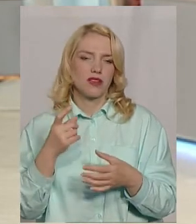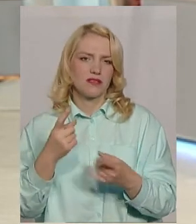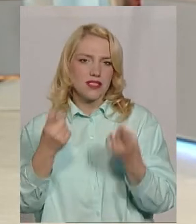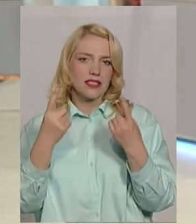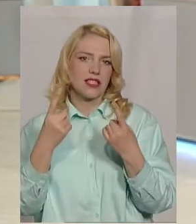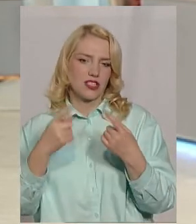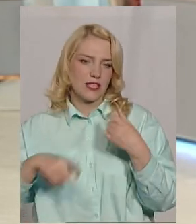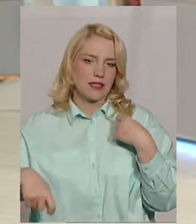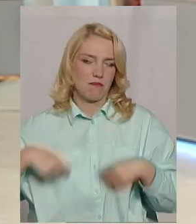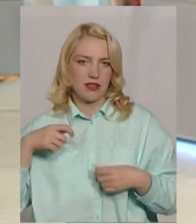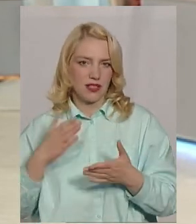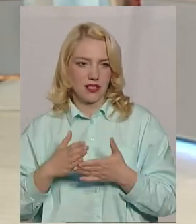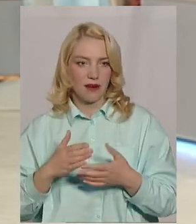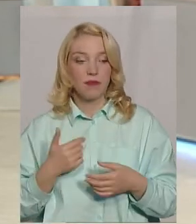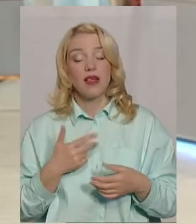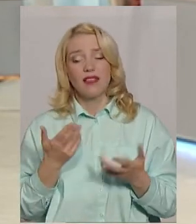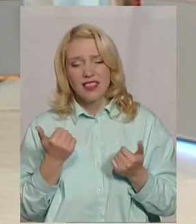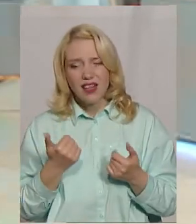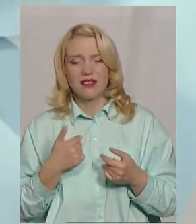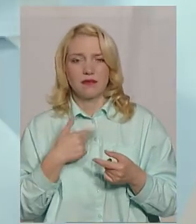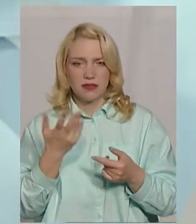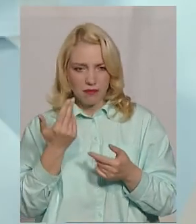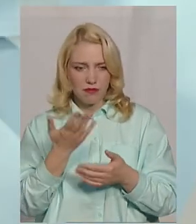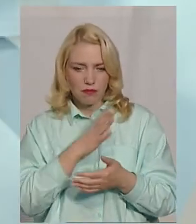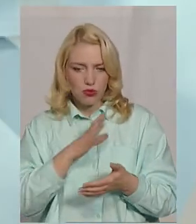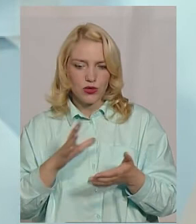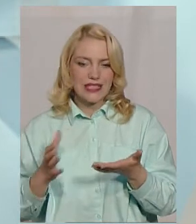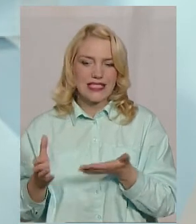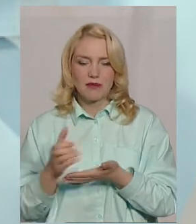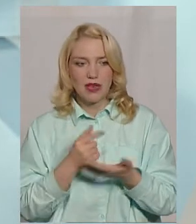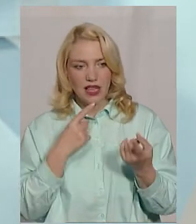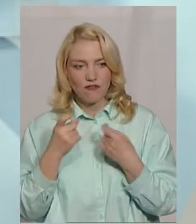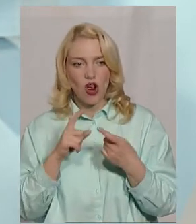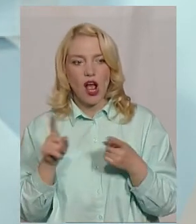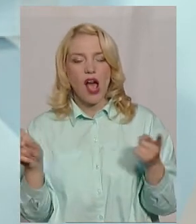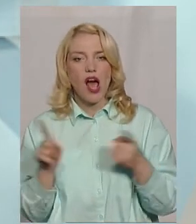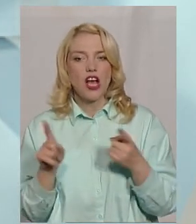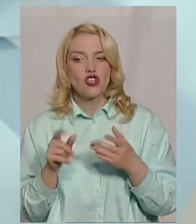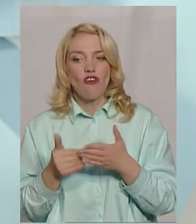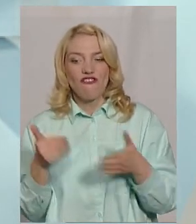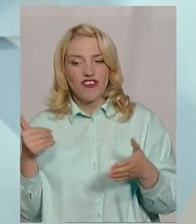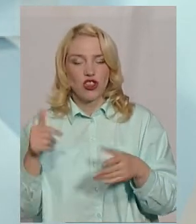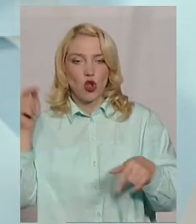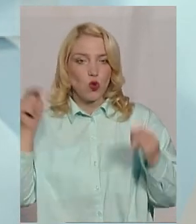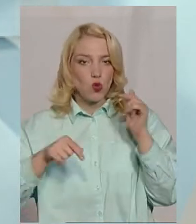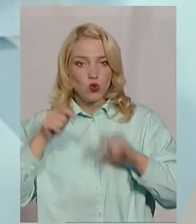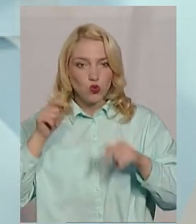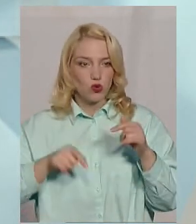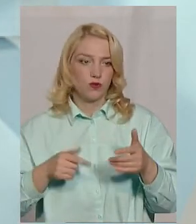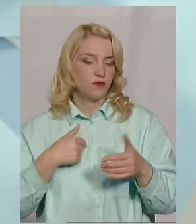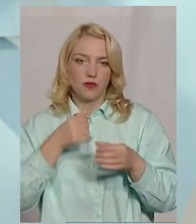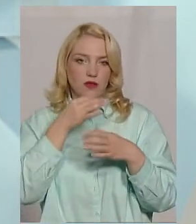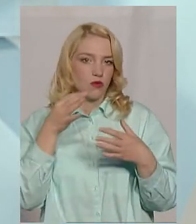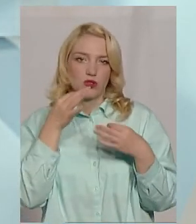збитків? Ну, чесно кажучи, ми збирали таку інформацію на сказати, що великі саме від дощу, я не можу сказати.